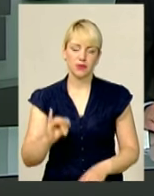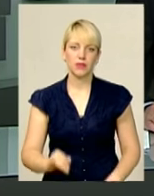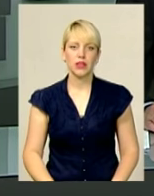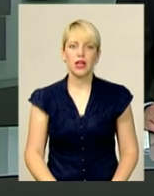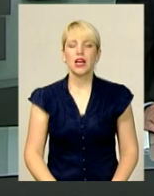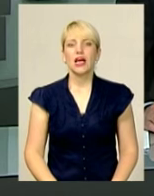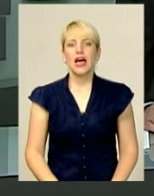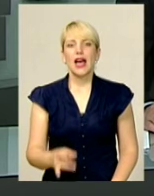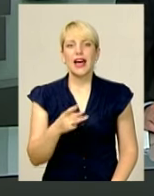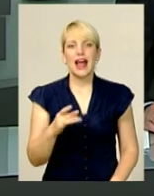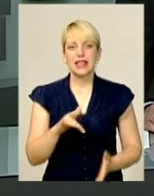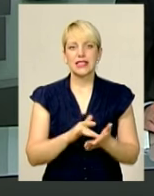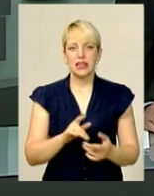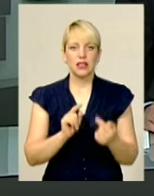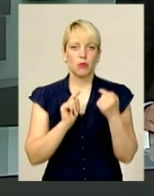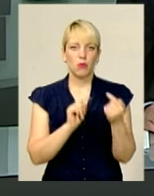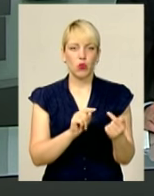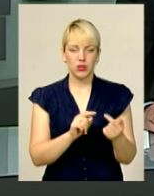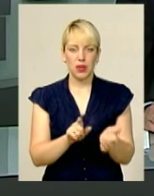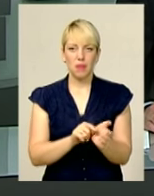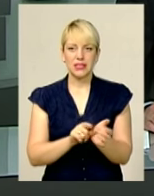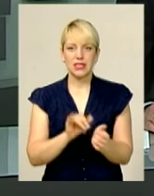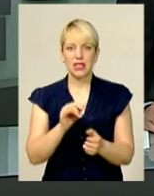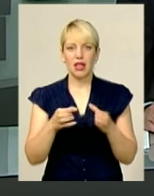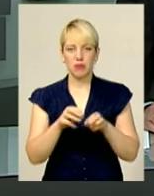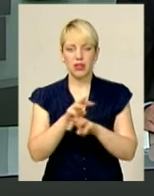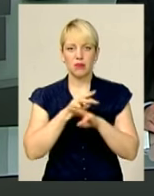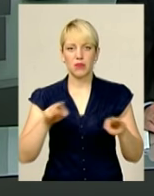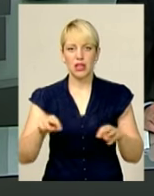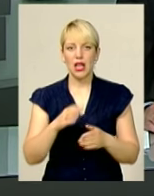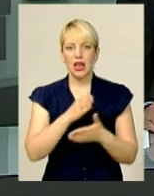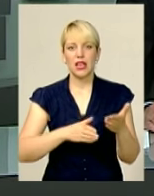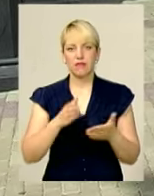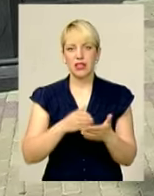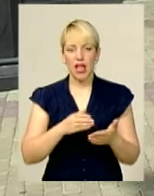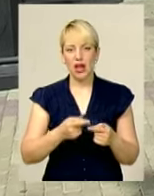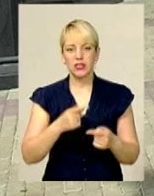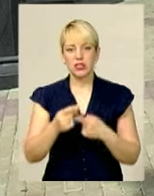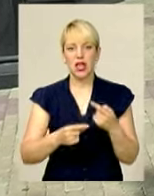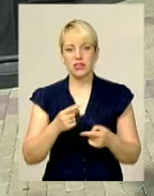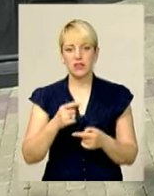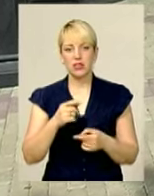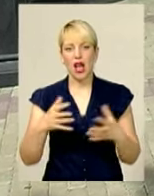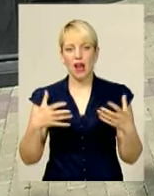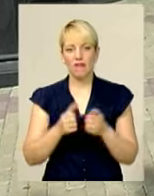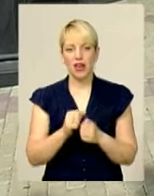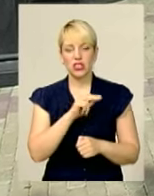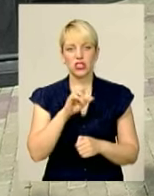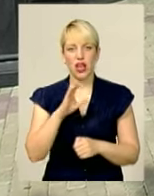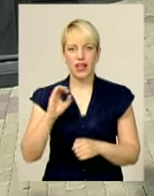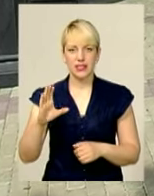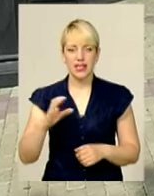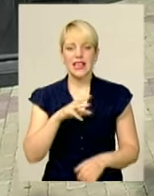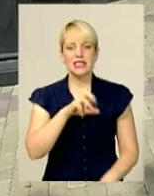Житель райцентру проти пенсійників та Кабінету міністрів. Ліквідатор наслідків аварії на ЧАЕС Славутиць Станіслав